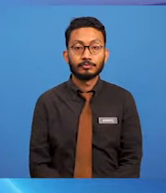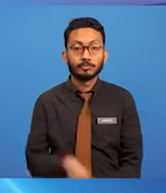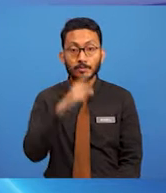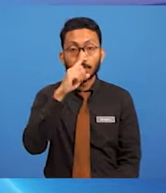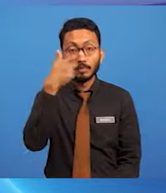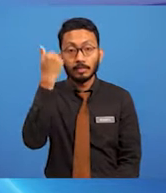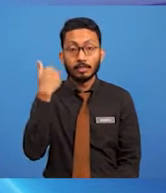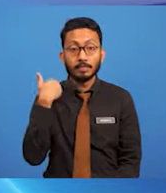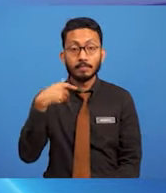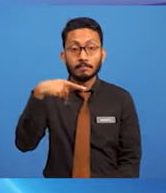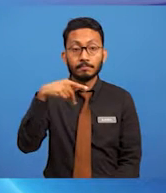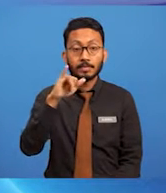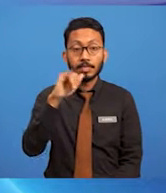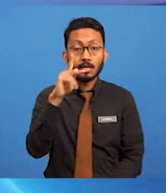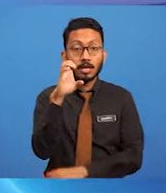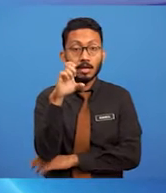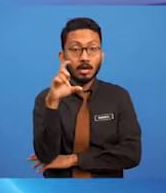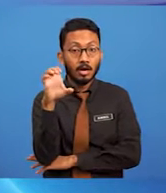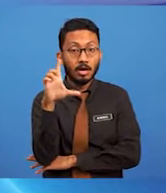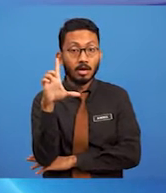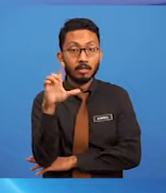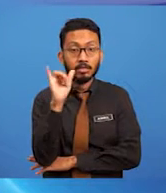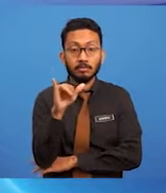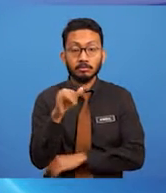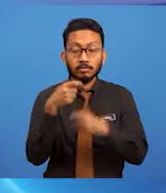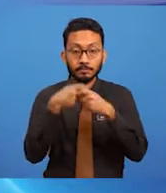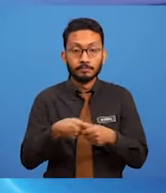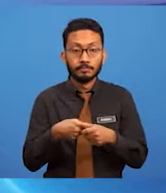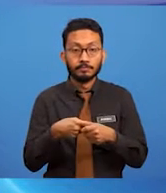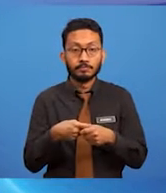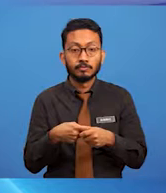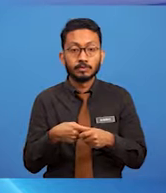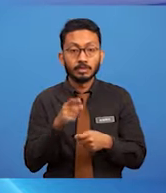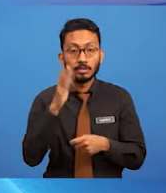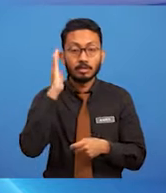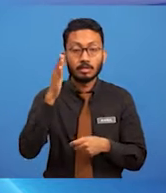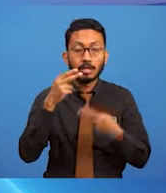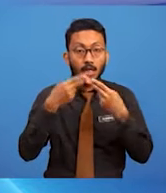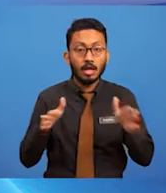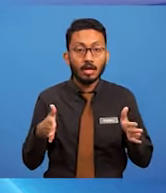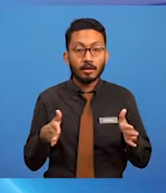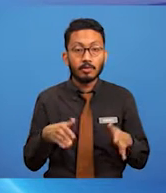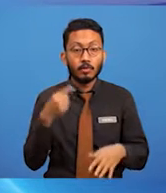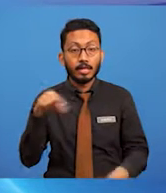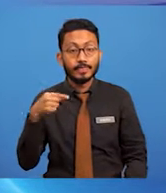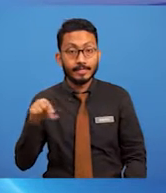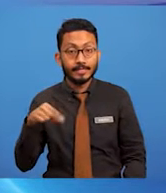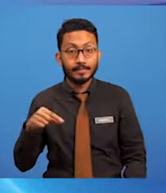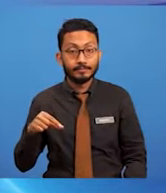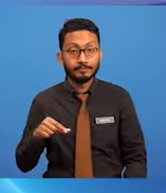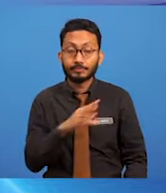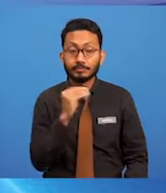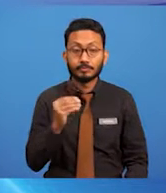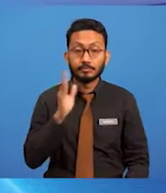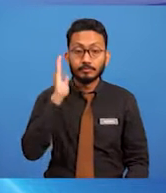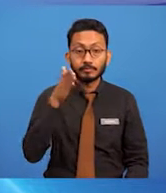Oleh kerana itu ia akan kehilangan kualiti dan akan kelihatan